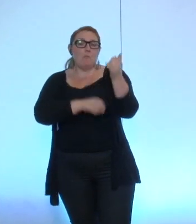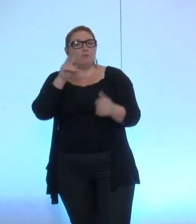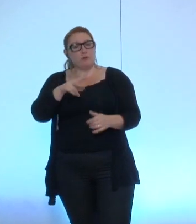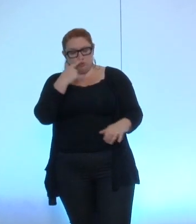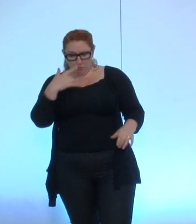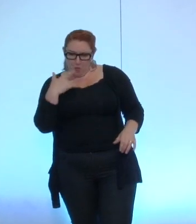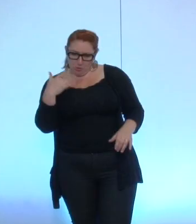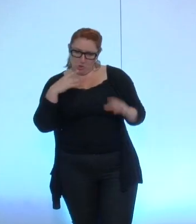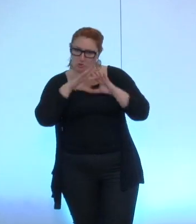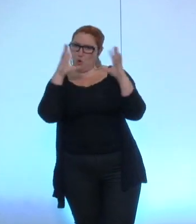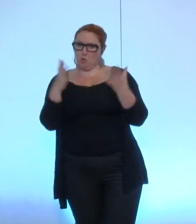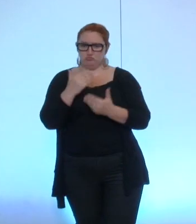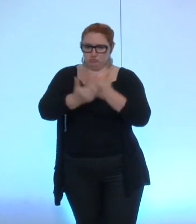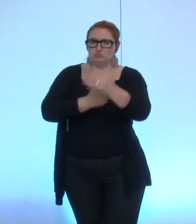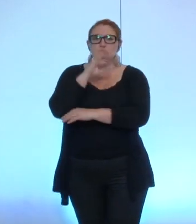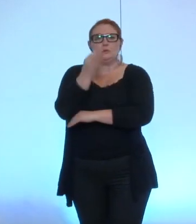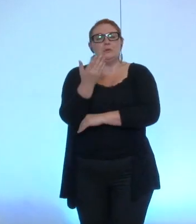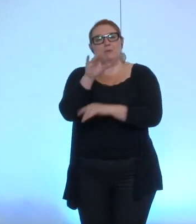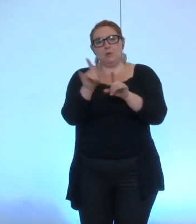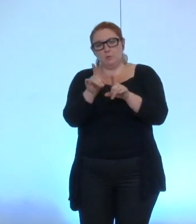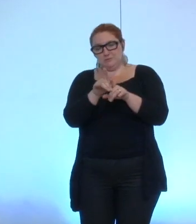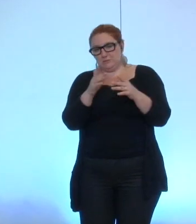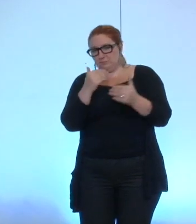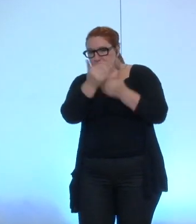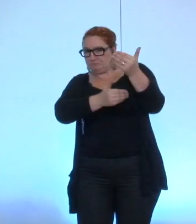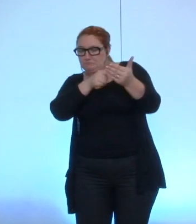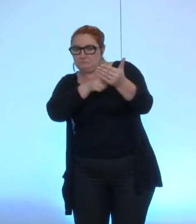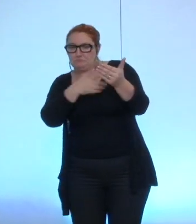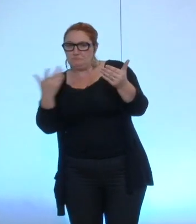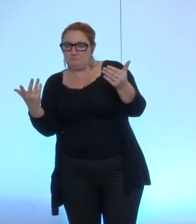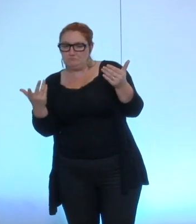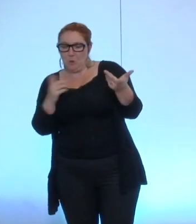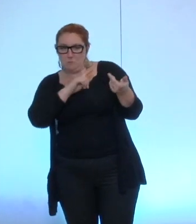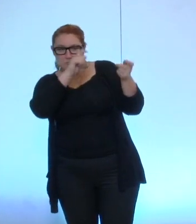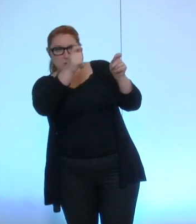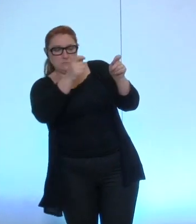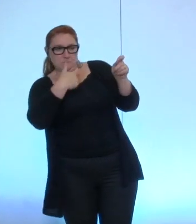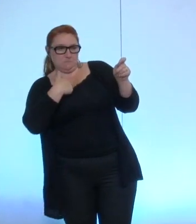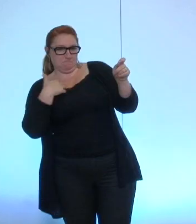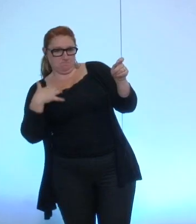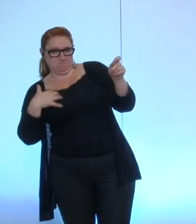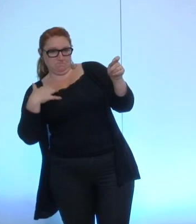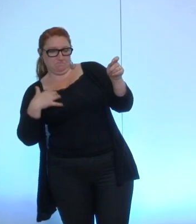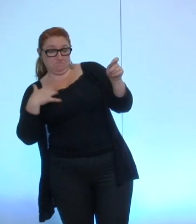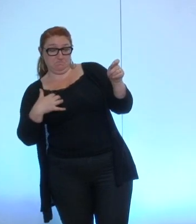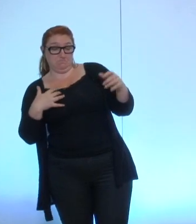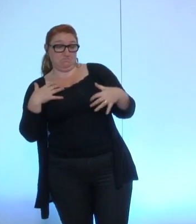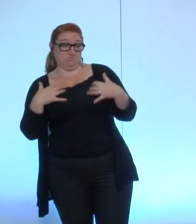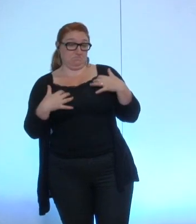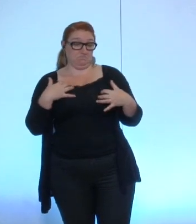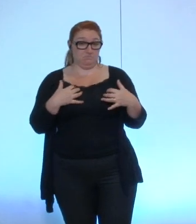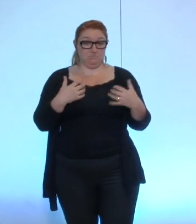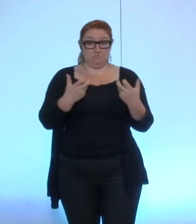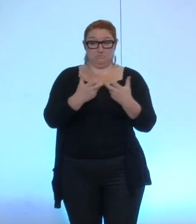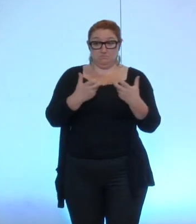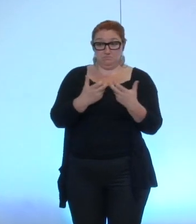intéressantes, mais aussi quelques-unes de ces avancées qui nous laissent un peu sceptiques sur le droit